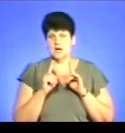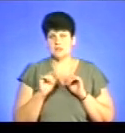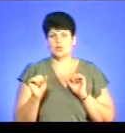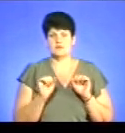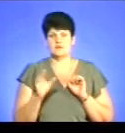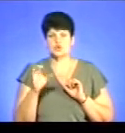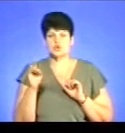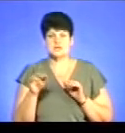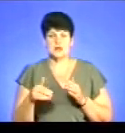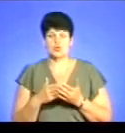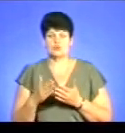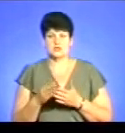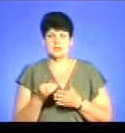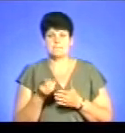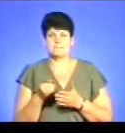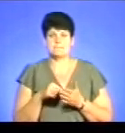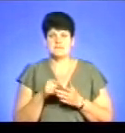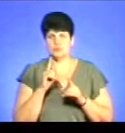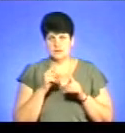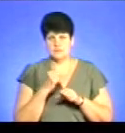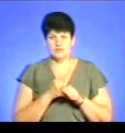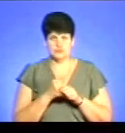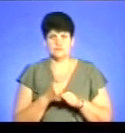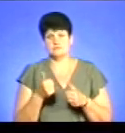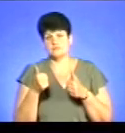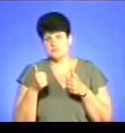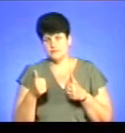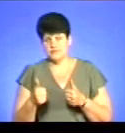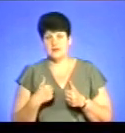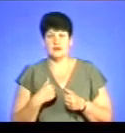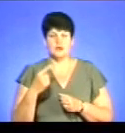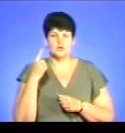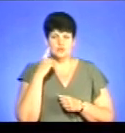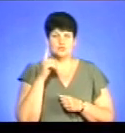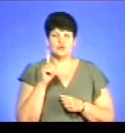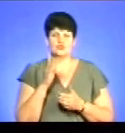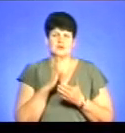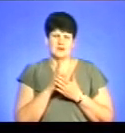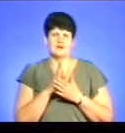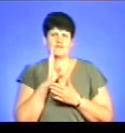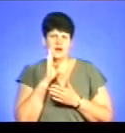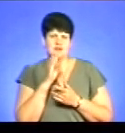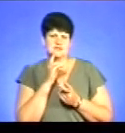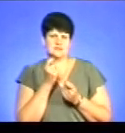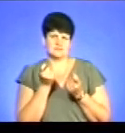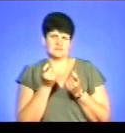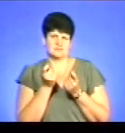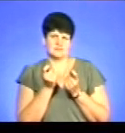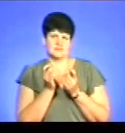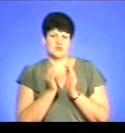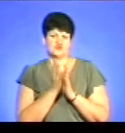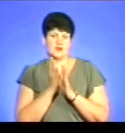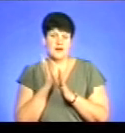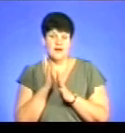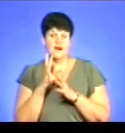соціальної політики міської ради спрацювало позитивно. Я думаю, що є вранці невеличкі черги, але в